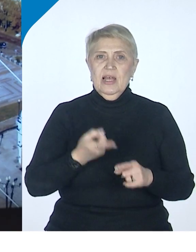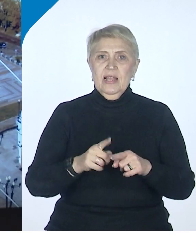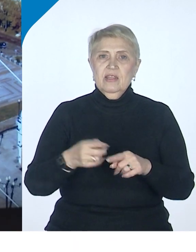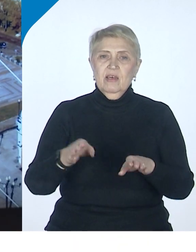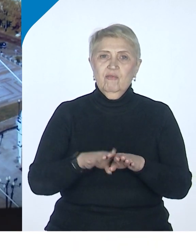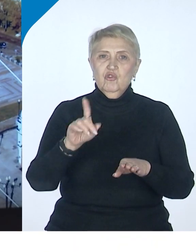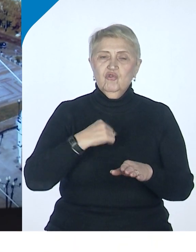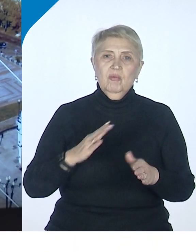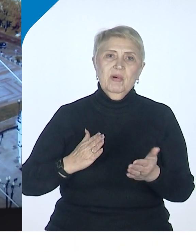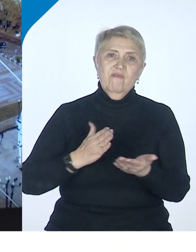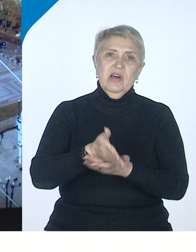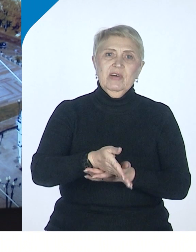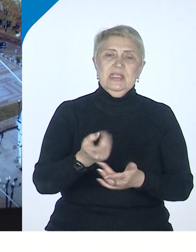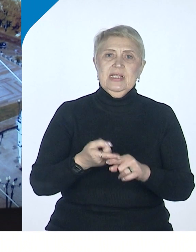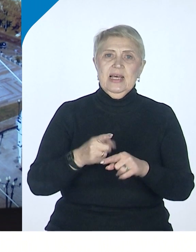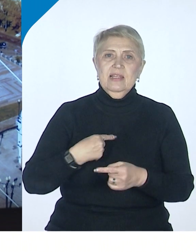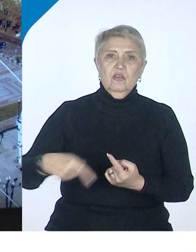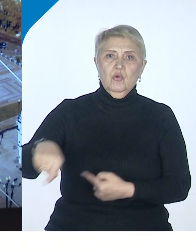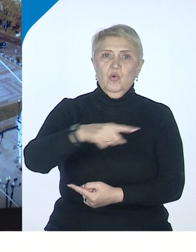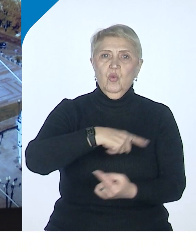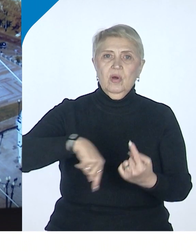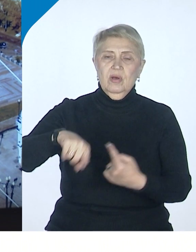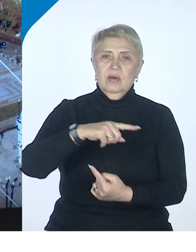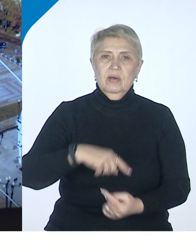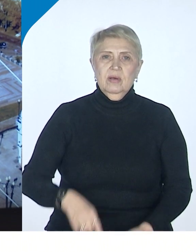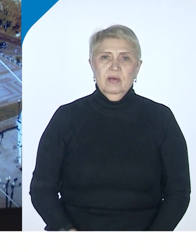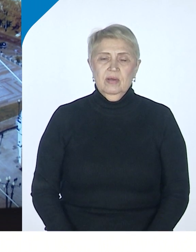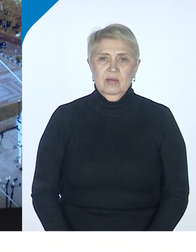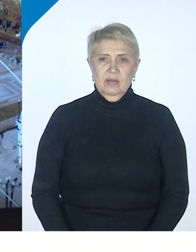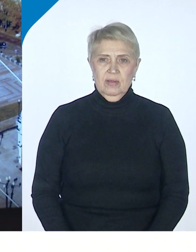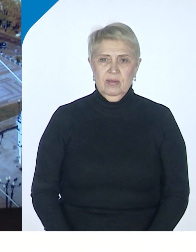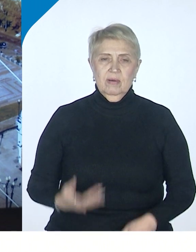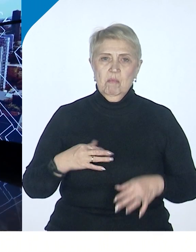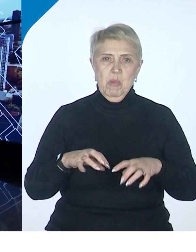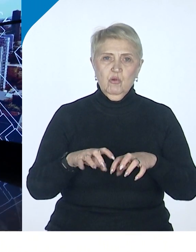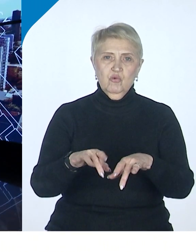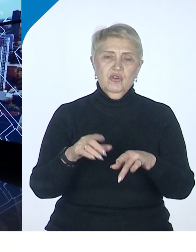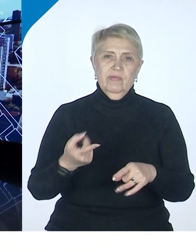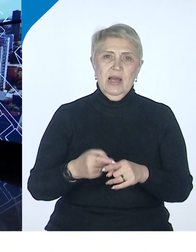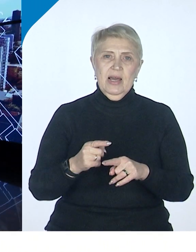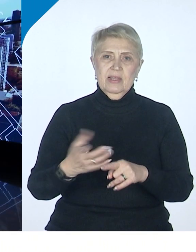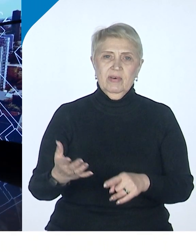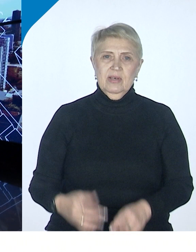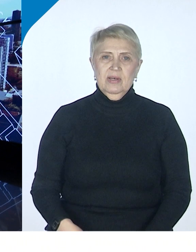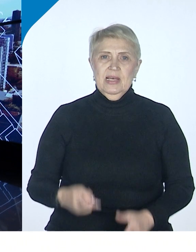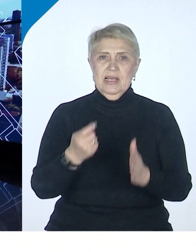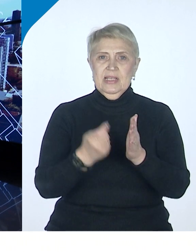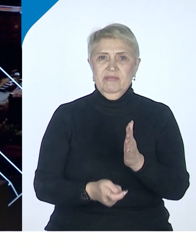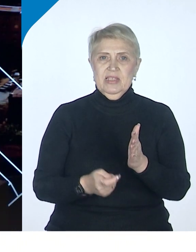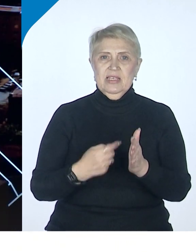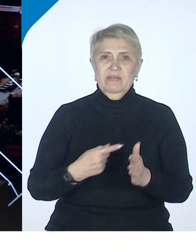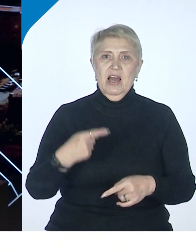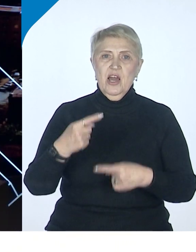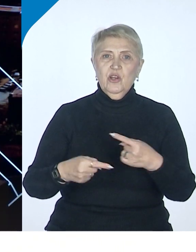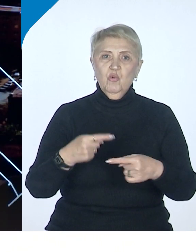вырваться за этот круг вот этого ползучего эмпирического дефицита ресурсов.